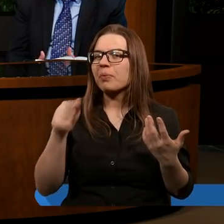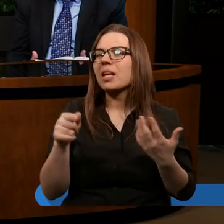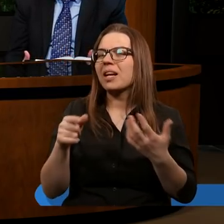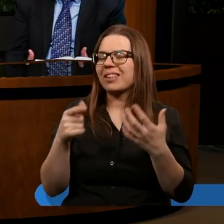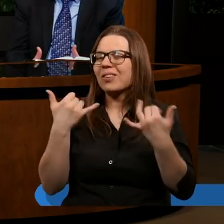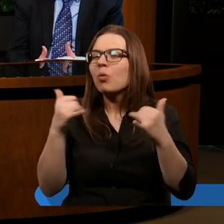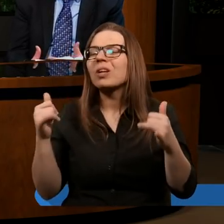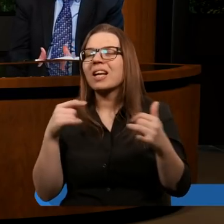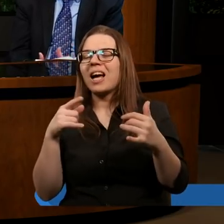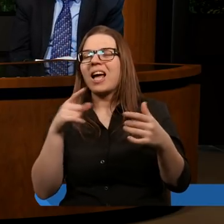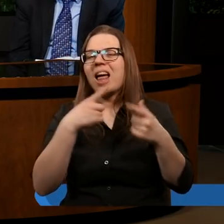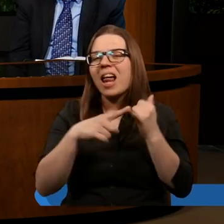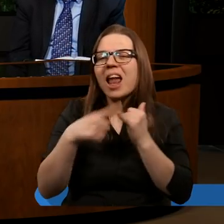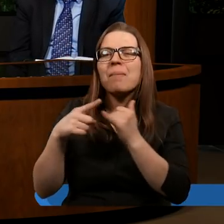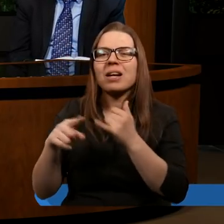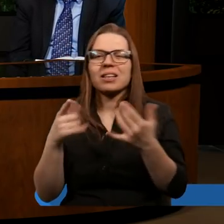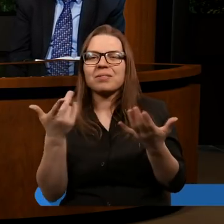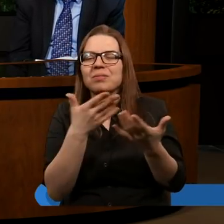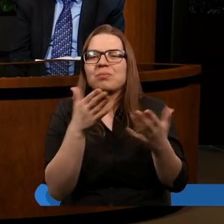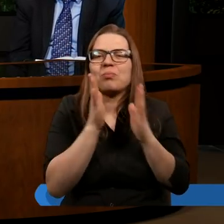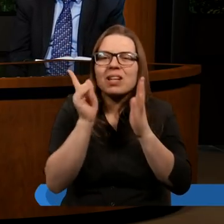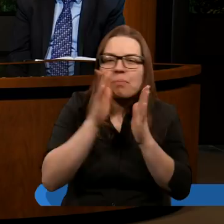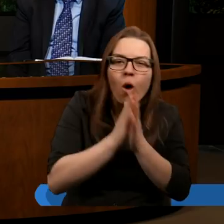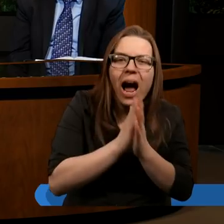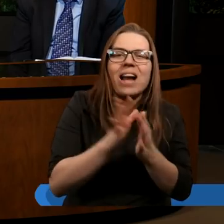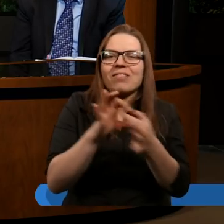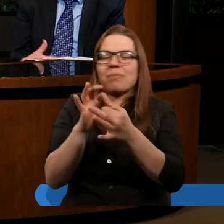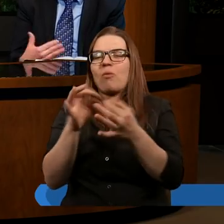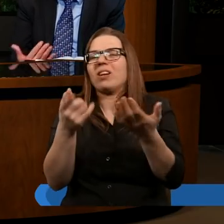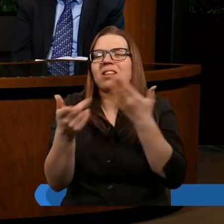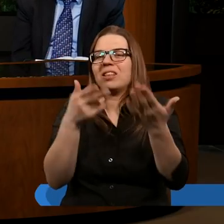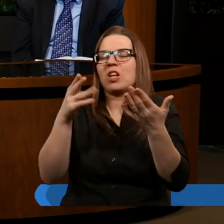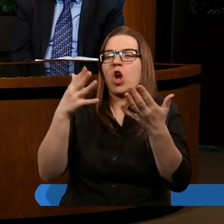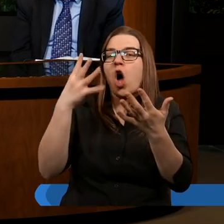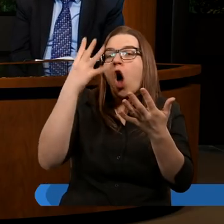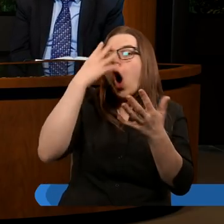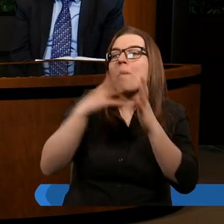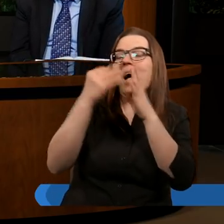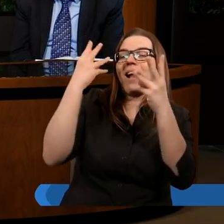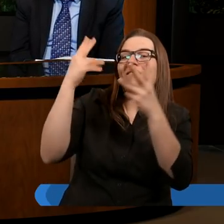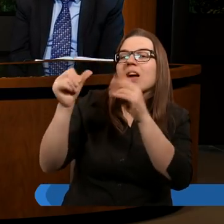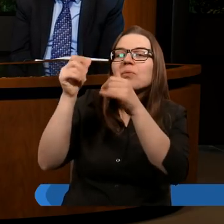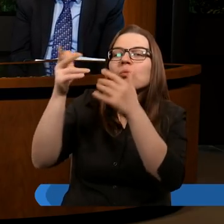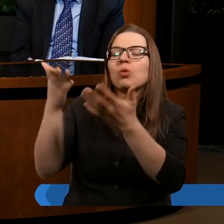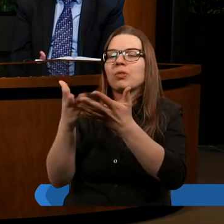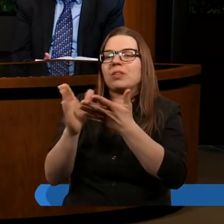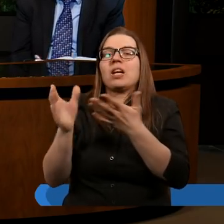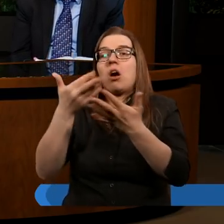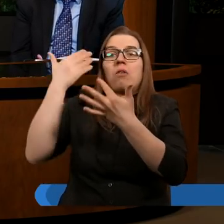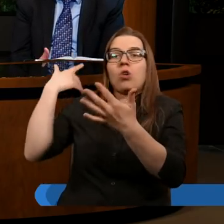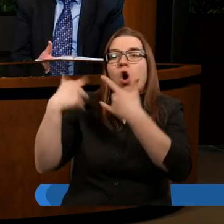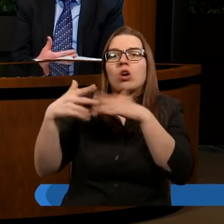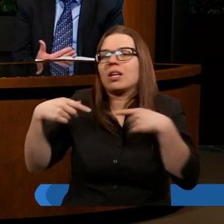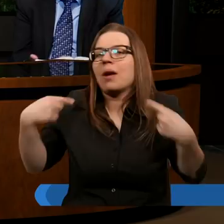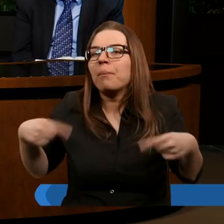można powiedzieć, elementy związane stricte ze spogaństwem, prawda? Zaczynają obrazy dominować w Kościele. Gdy wcześniej tego nie